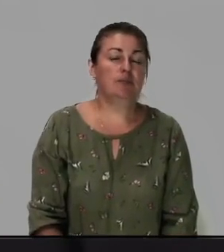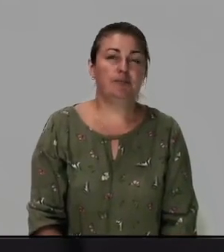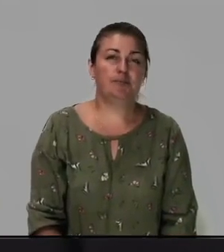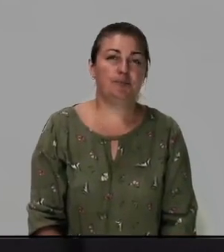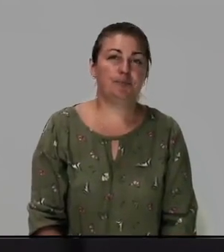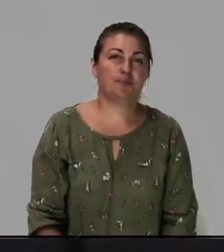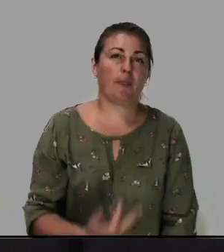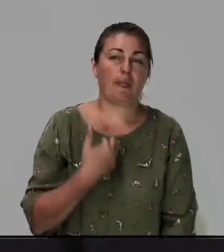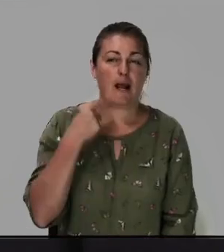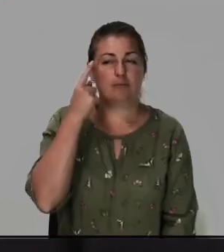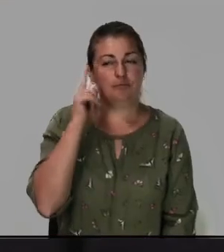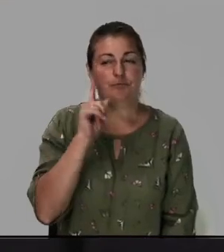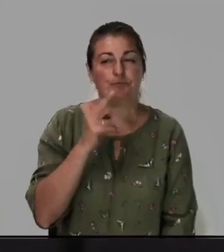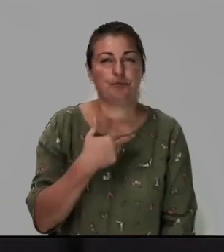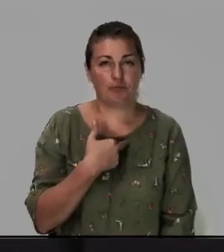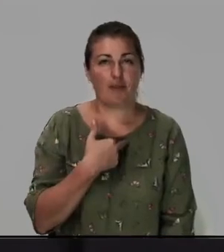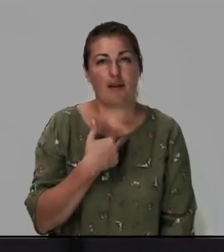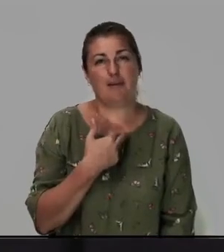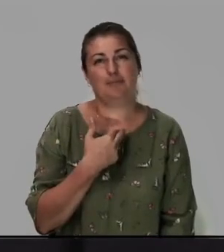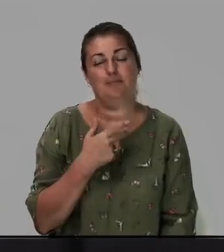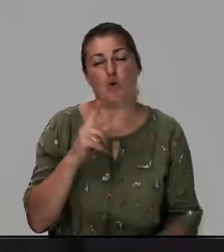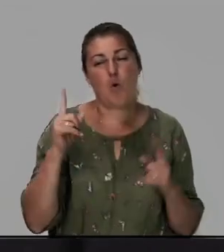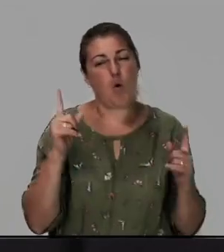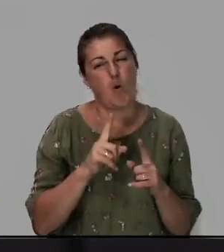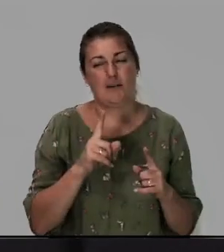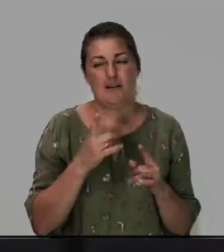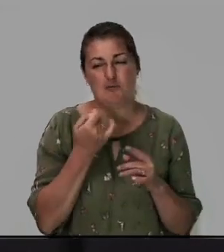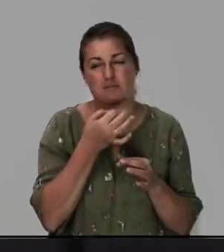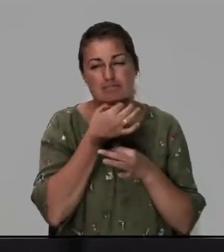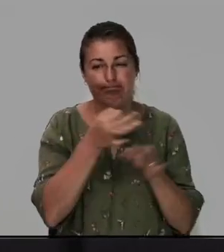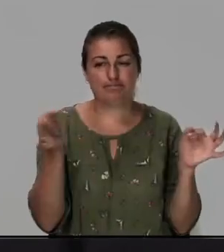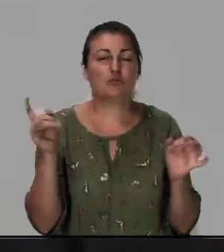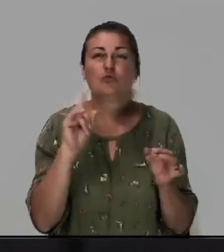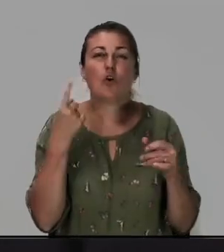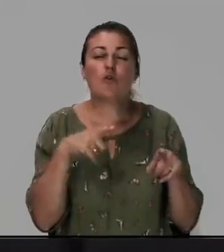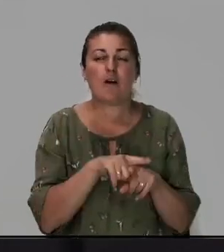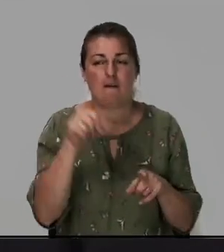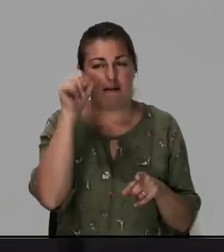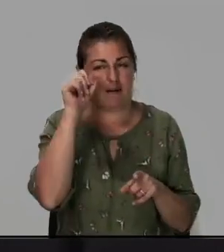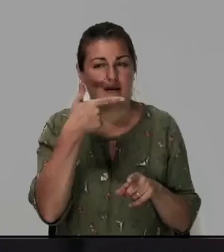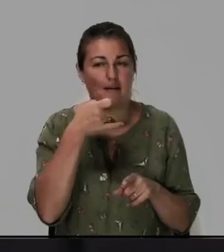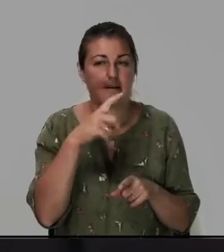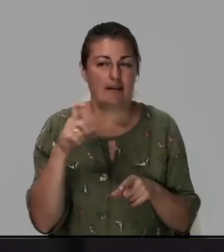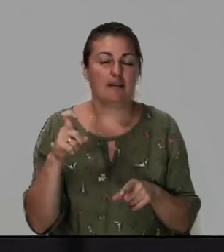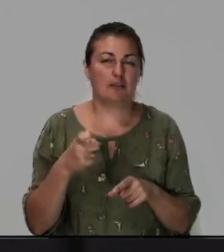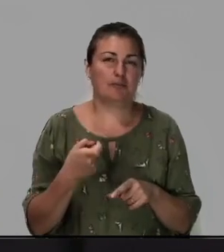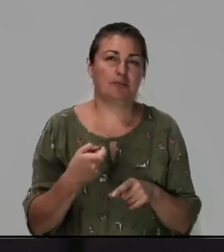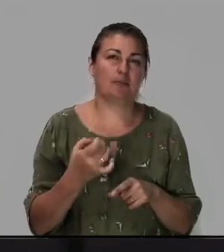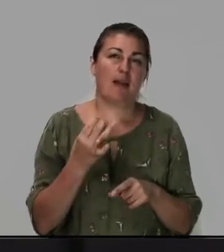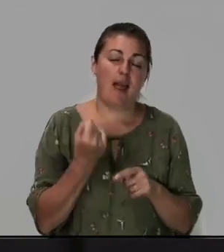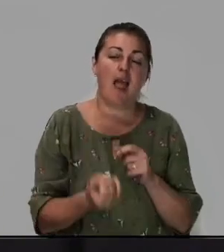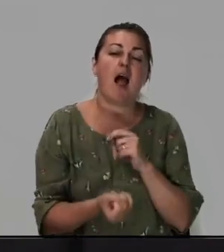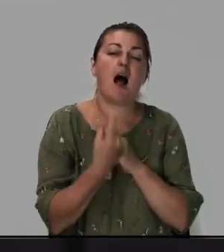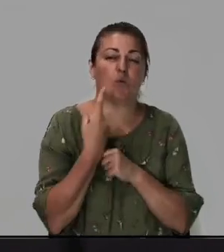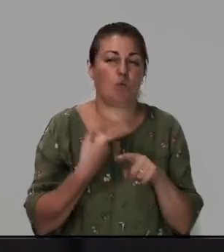я думаю я мог коротко донести что такое грех и откуда